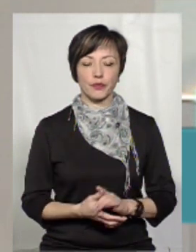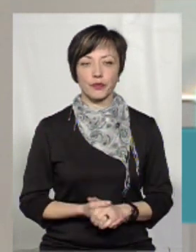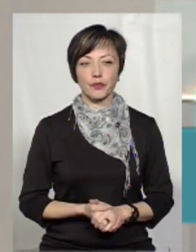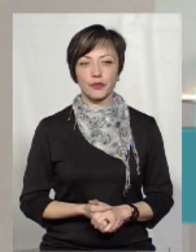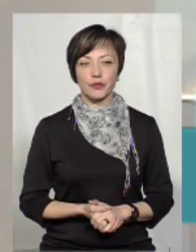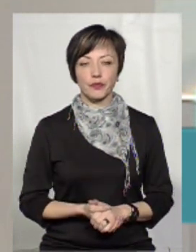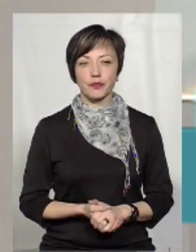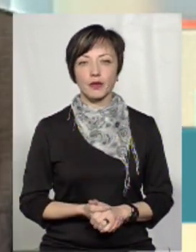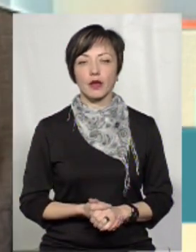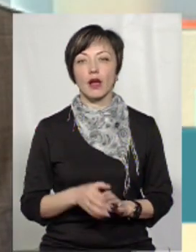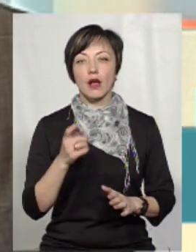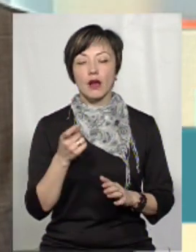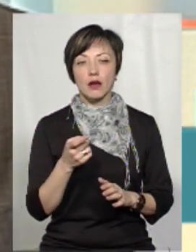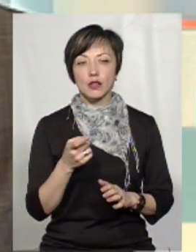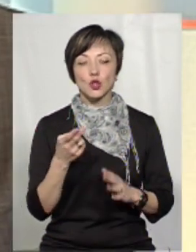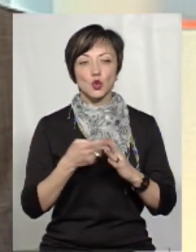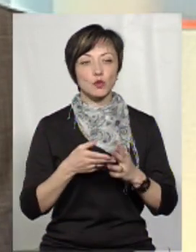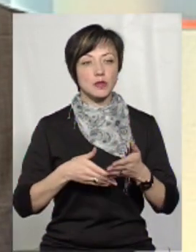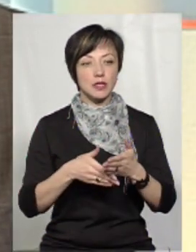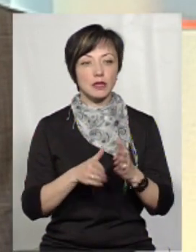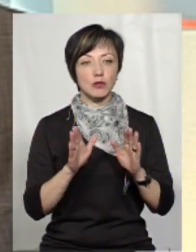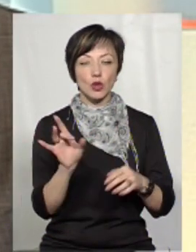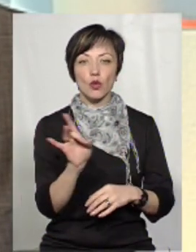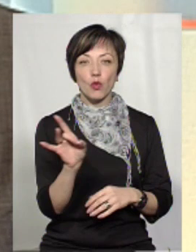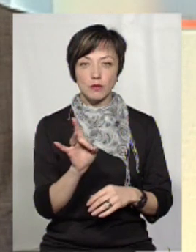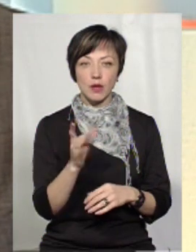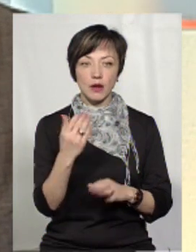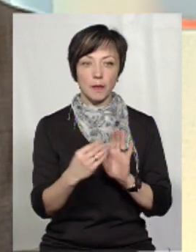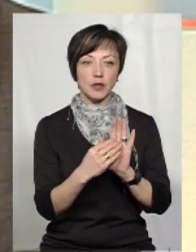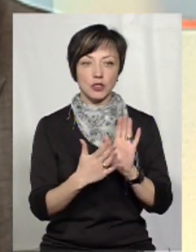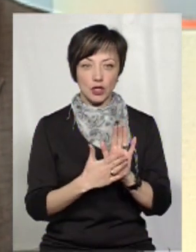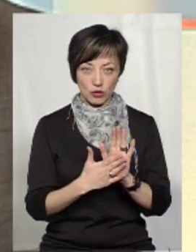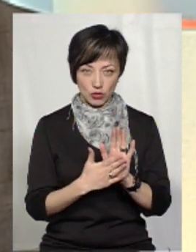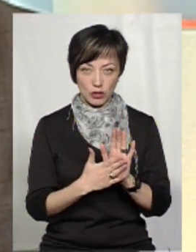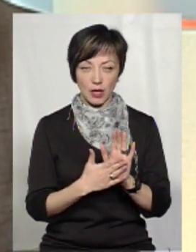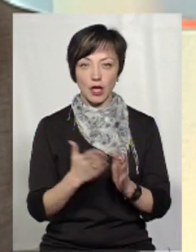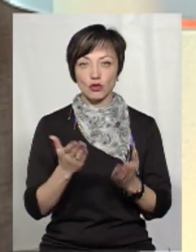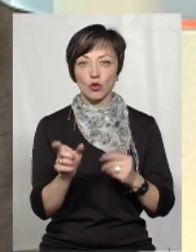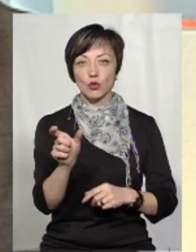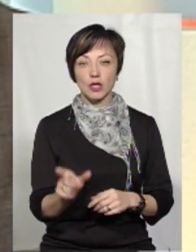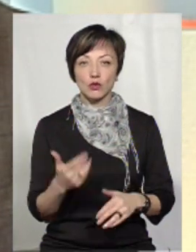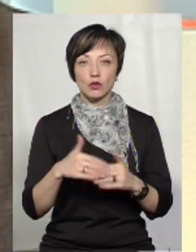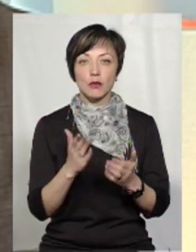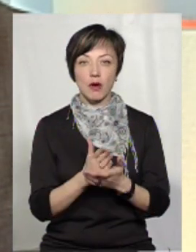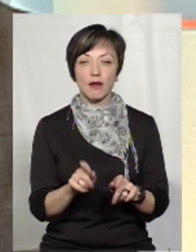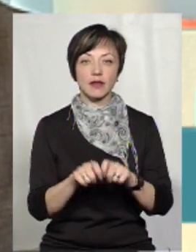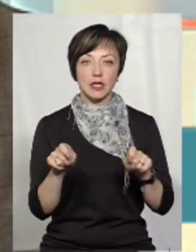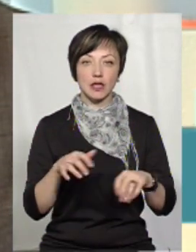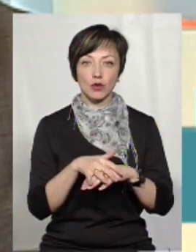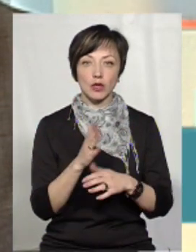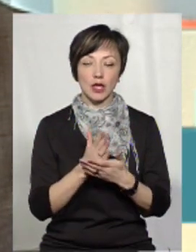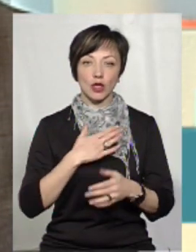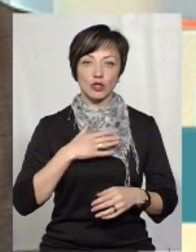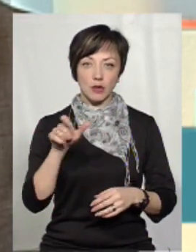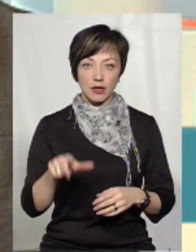Дякуємо за запитання. знати, власне, субсидія буде в тому розмірі, в якому вона призначена. Якщо людина вже має відкрити рахунок і